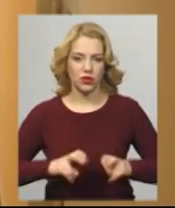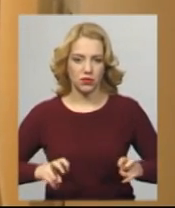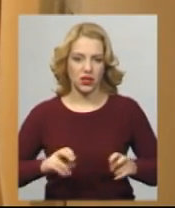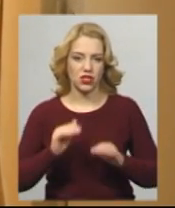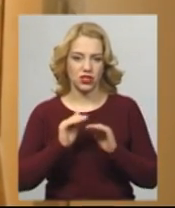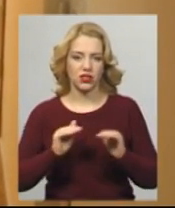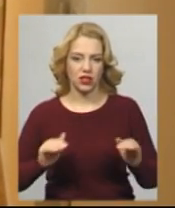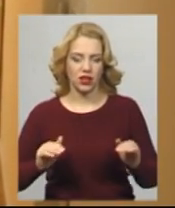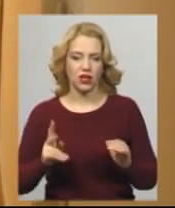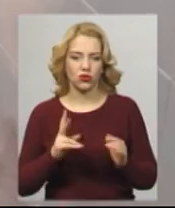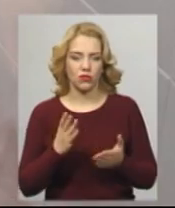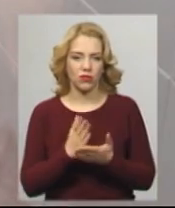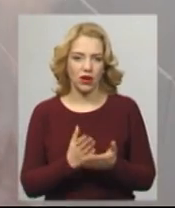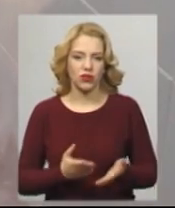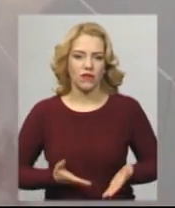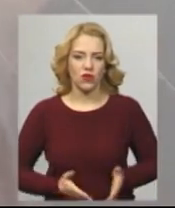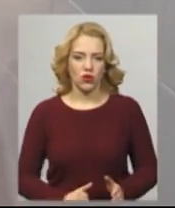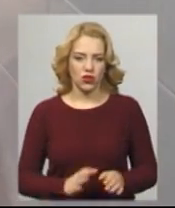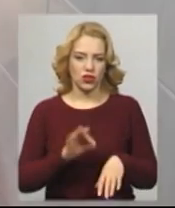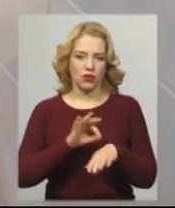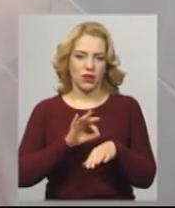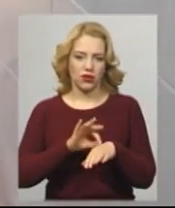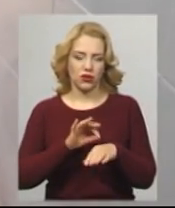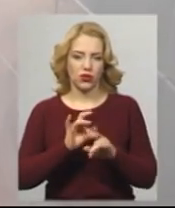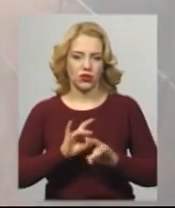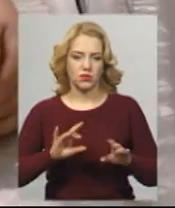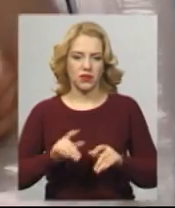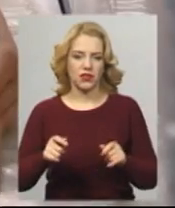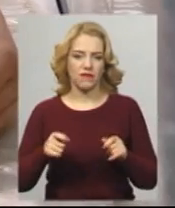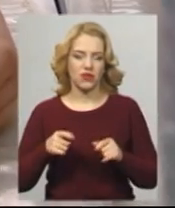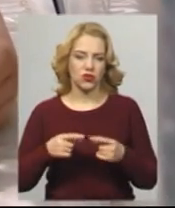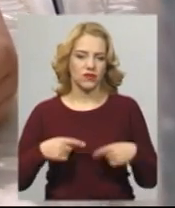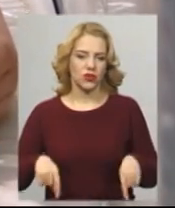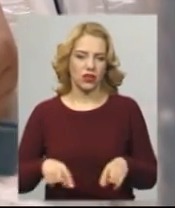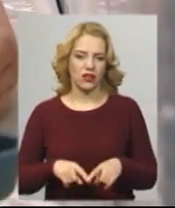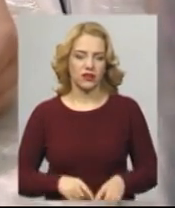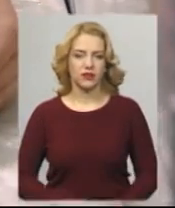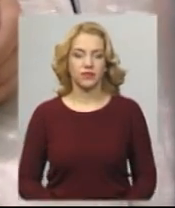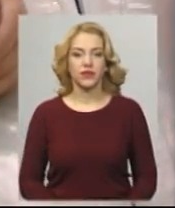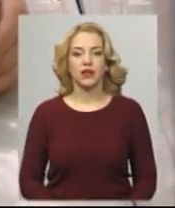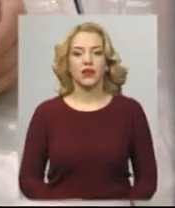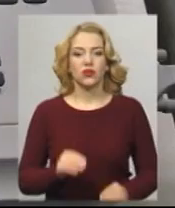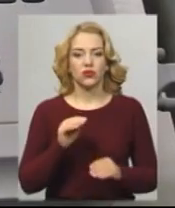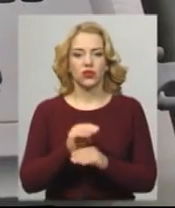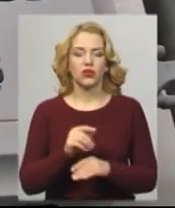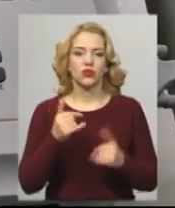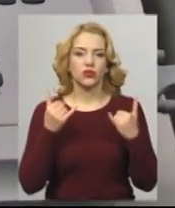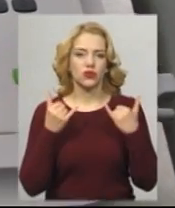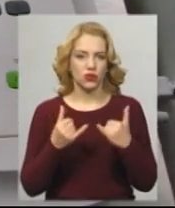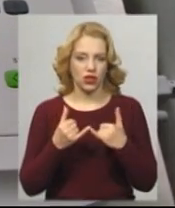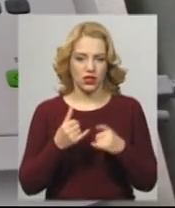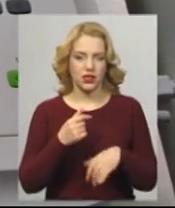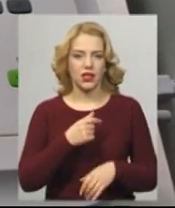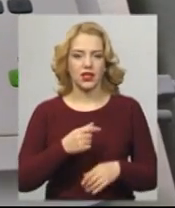вроджену патологію чи проблеми із серцем, розповідає завідувачка відділення Лариса Добровольська та додає, саме сучасне